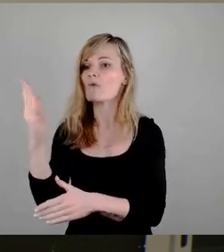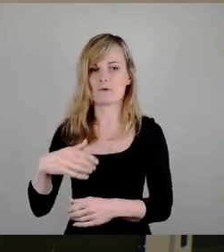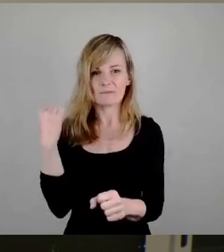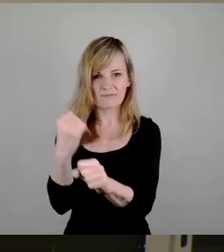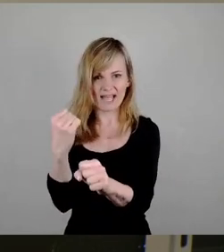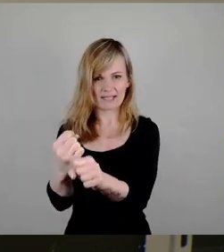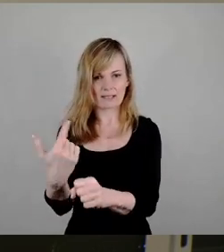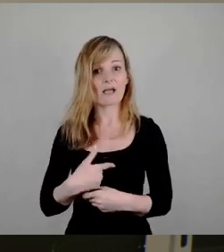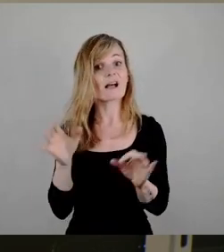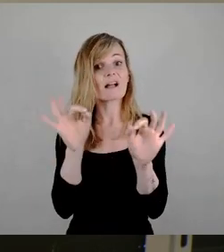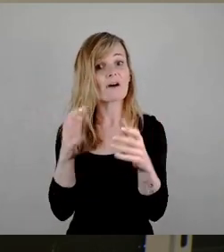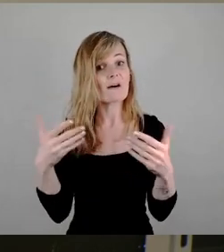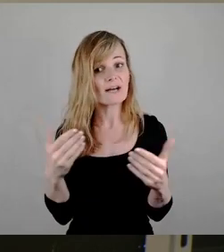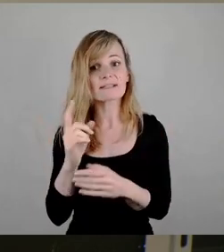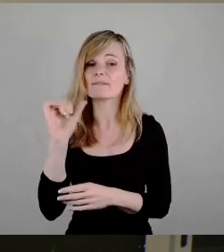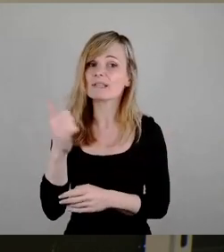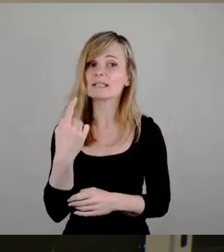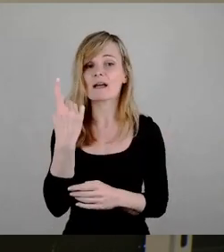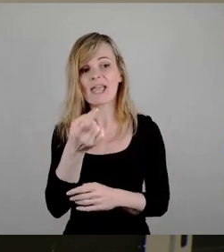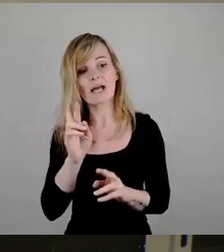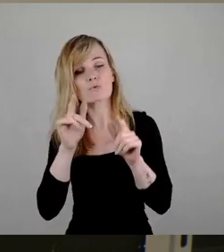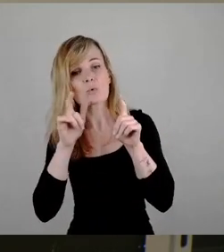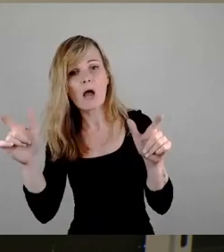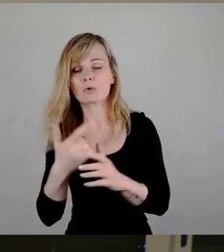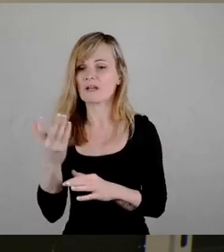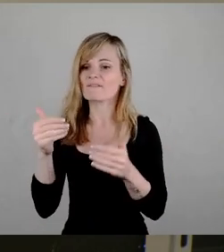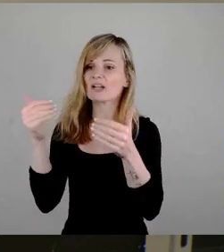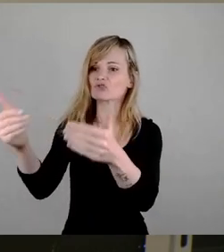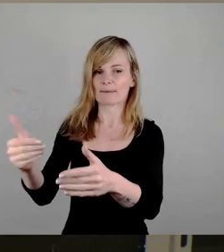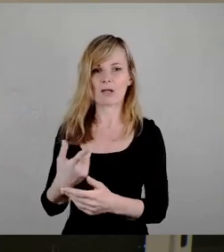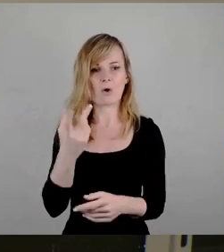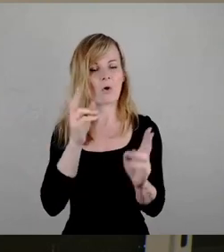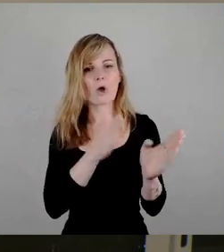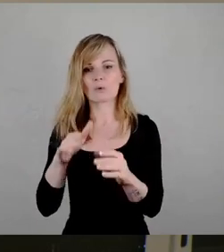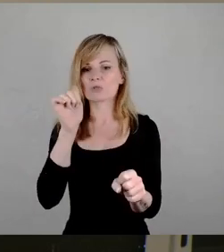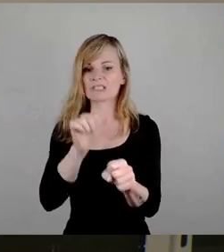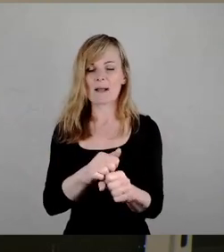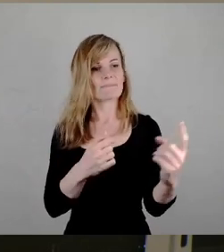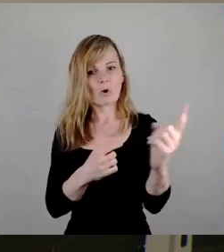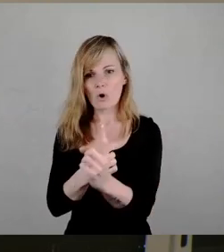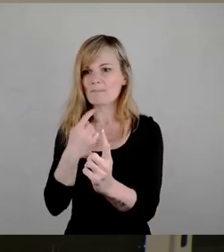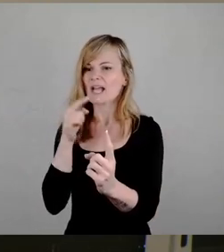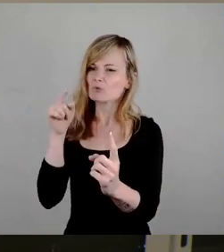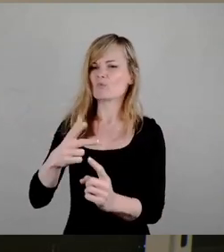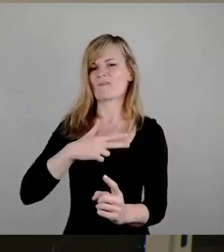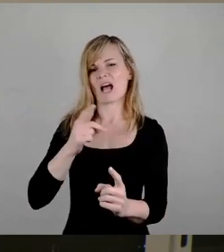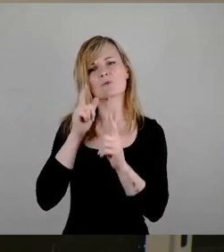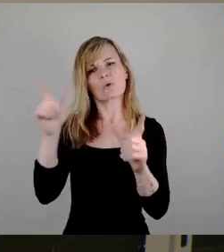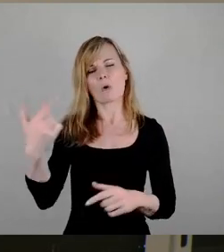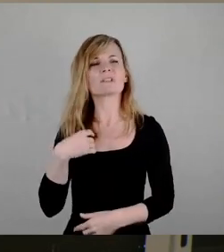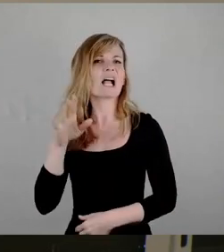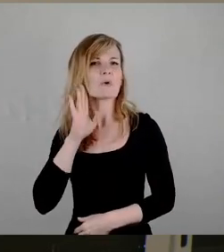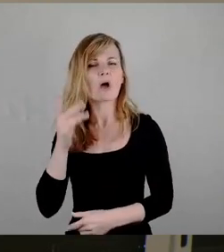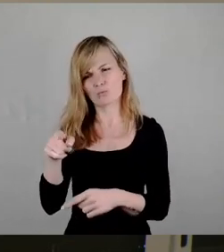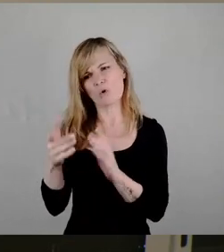Gefahr? Dass wir da irgendjemand, zu laut ist, wegschicken, dass unser Ordnungsamt hingeht und sagt, du bist wirklich zu laut, ich habe es mir angehört, du hörst jetzt auf.